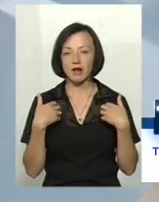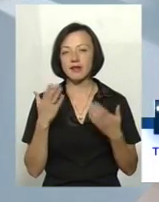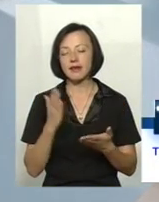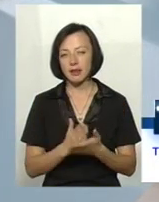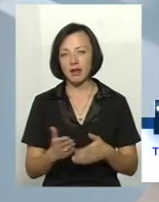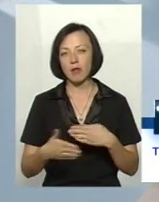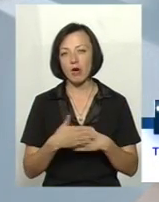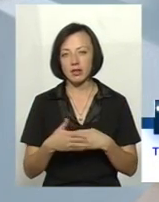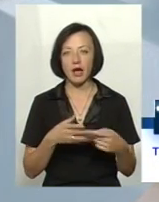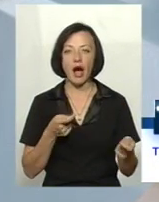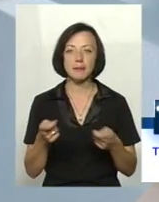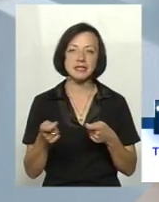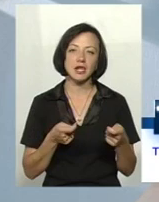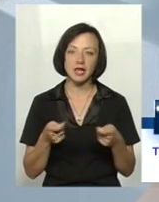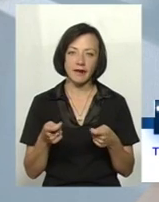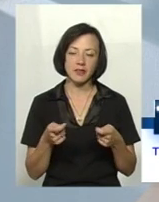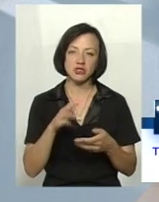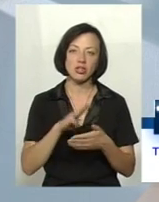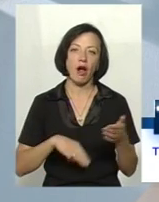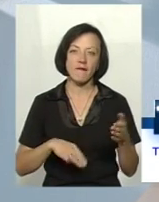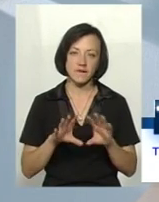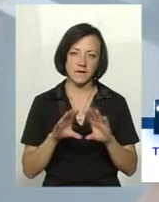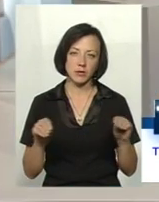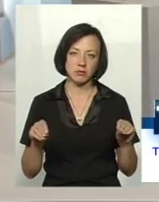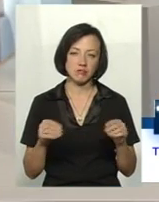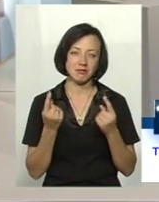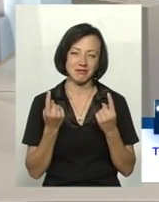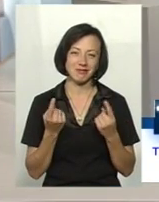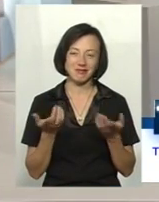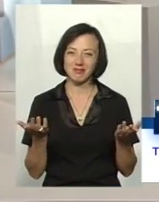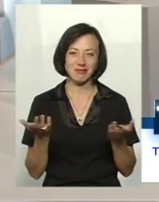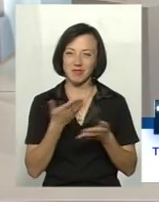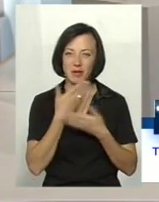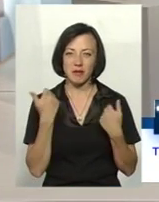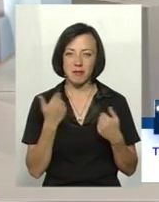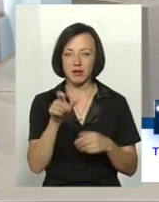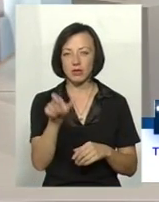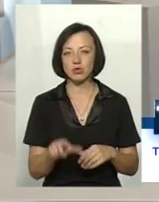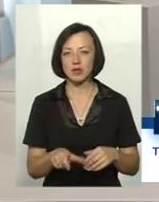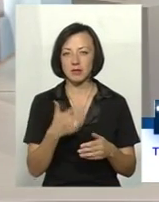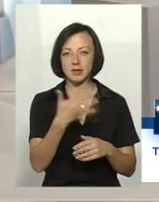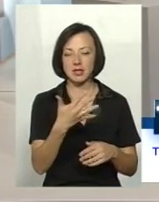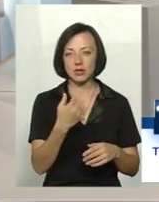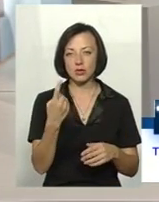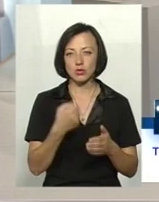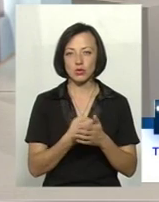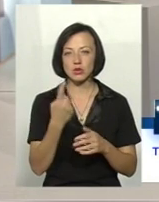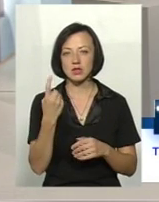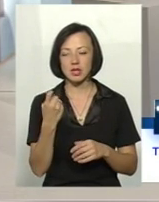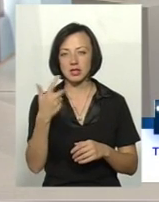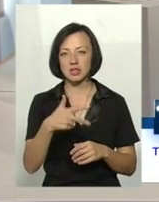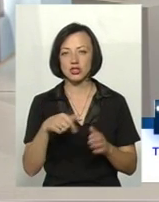скажімо так, адміністративне у вигляді штрафу. І штрафи невеликі, вони на фізичних осіб від 51 до